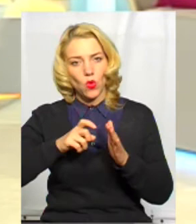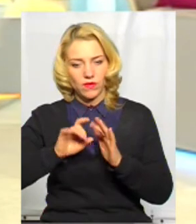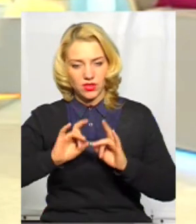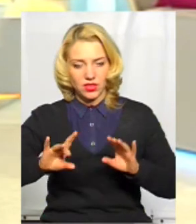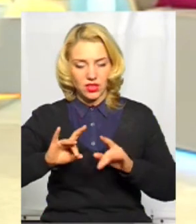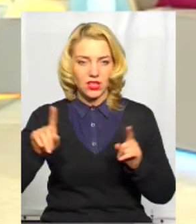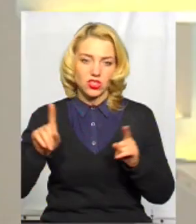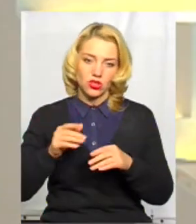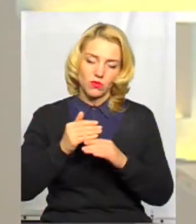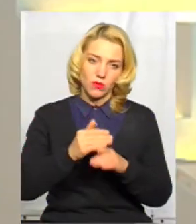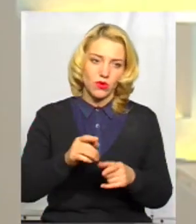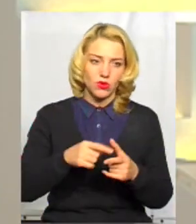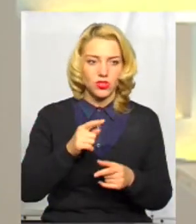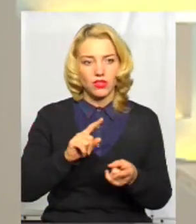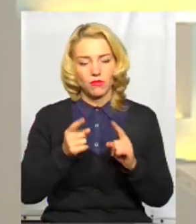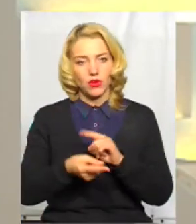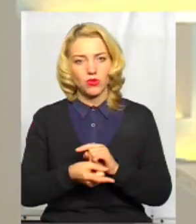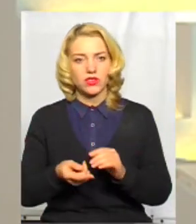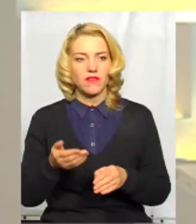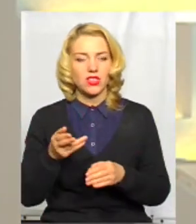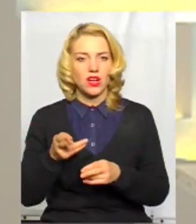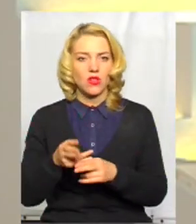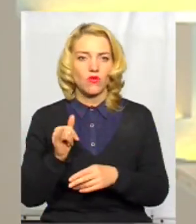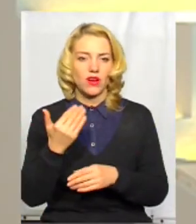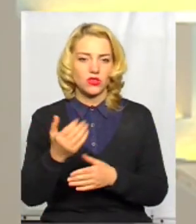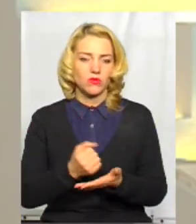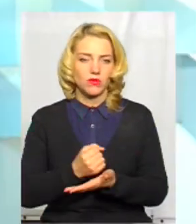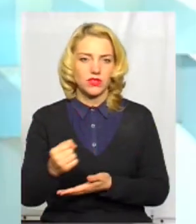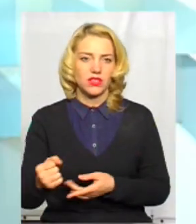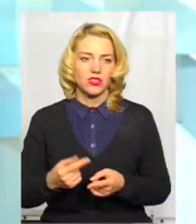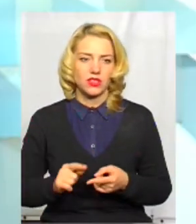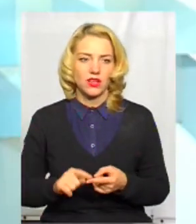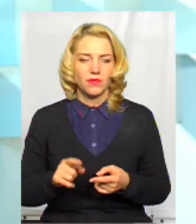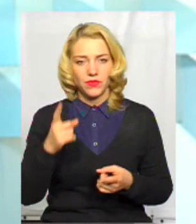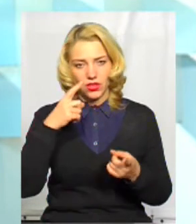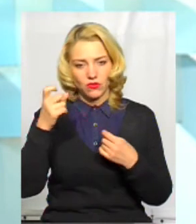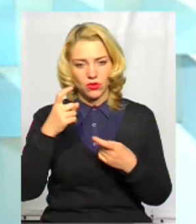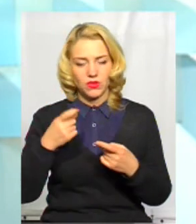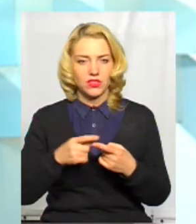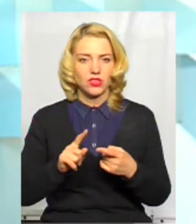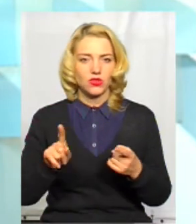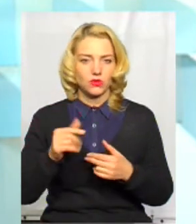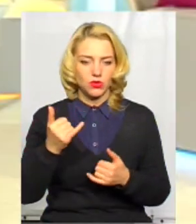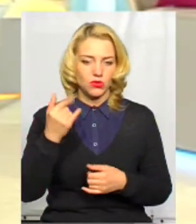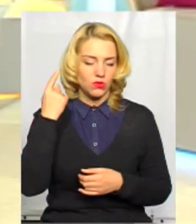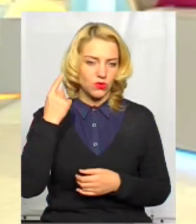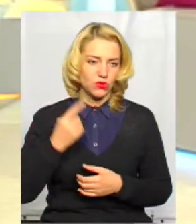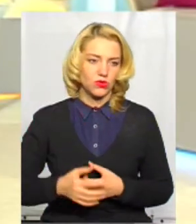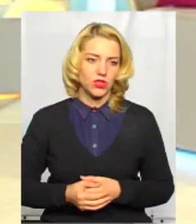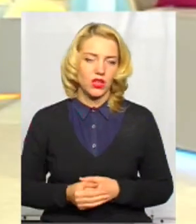допомогло чи навпаки заважало у вашому призначенні? В інформаційній довідці, яку ми щойно почули.